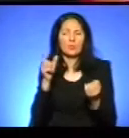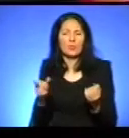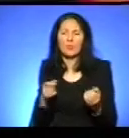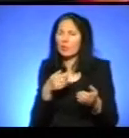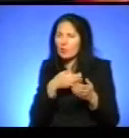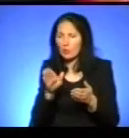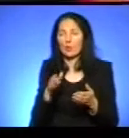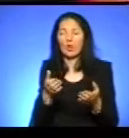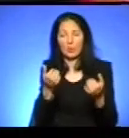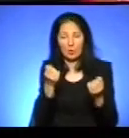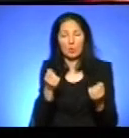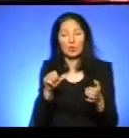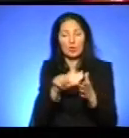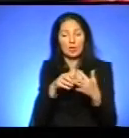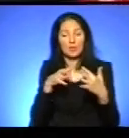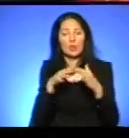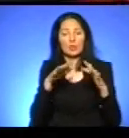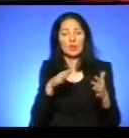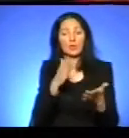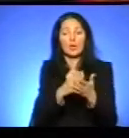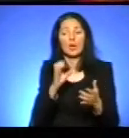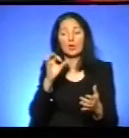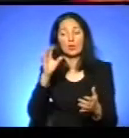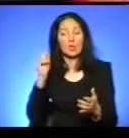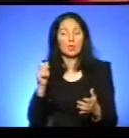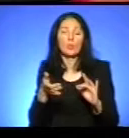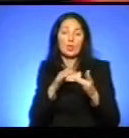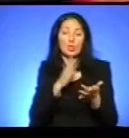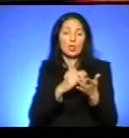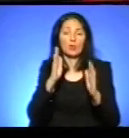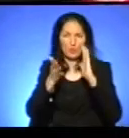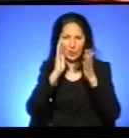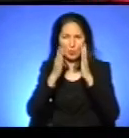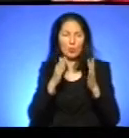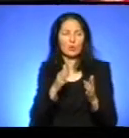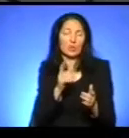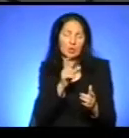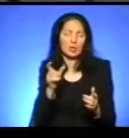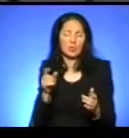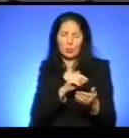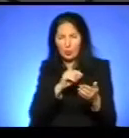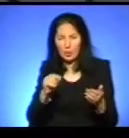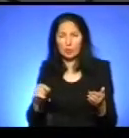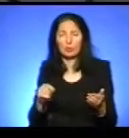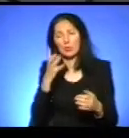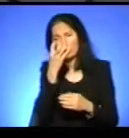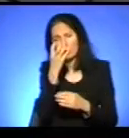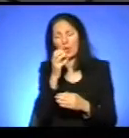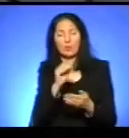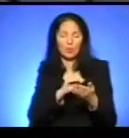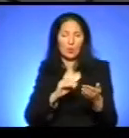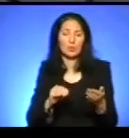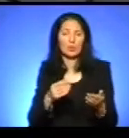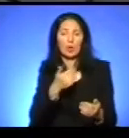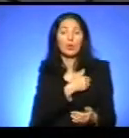бойових дій. Ви знаєте, є соціальні мережі, є Фейсбук, і час від часу воно спливає з фотографією і, відповідно, з описом. Хочу